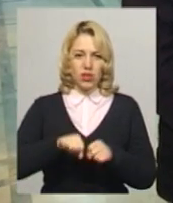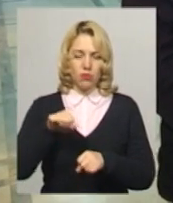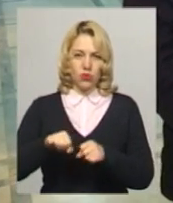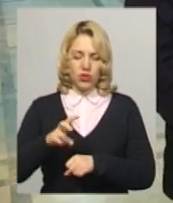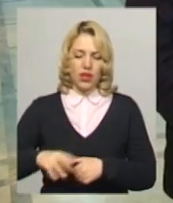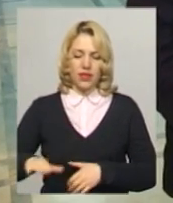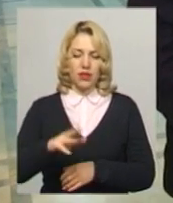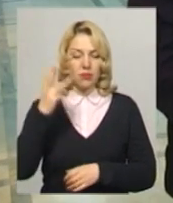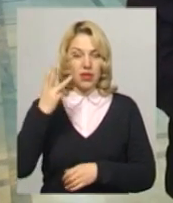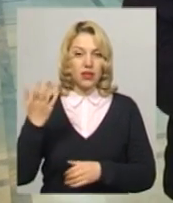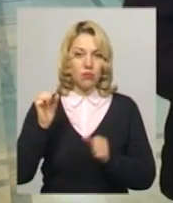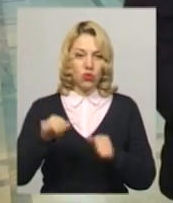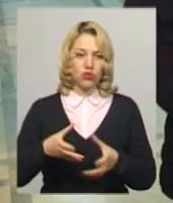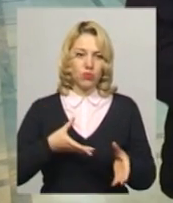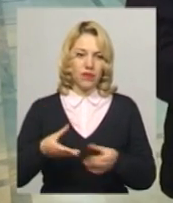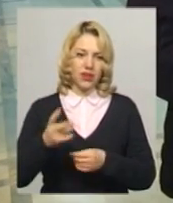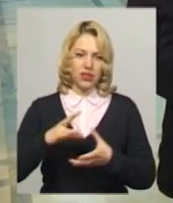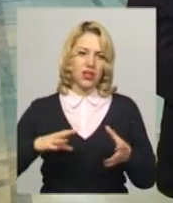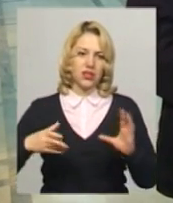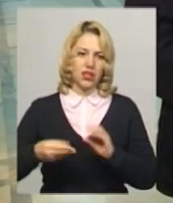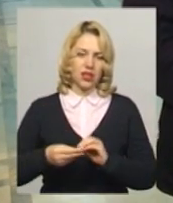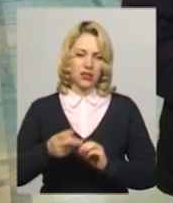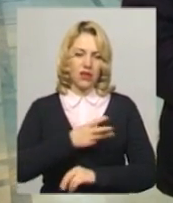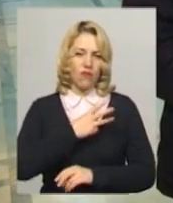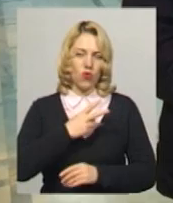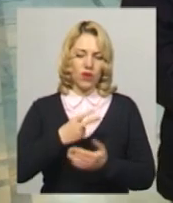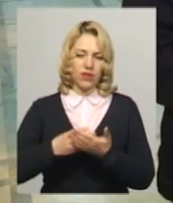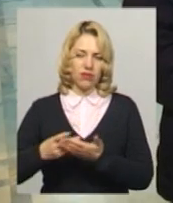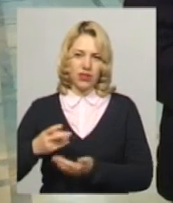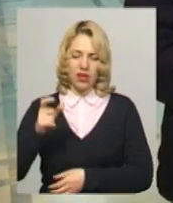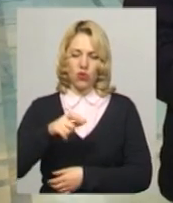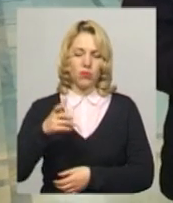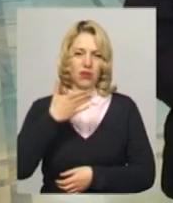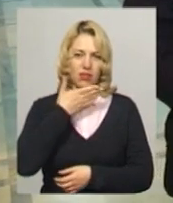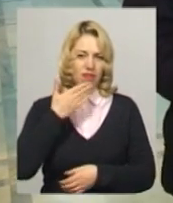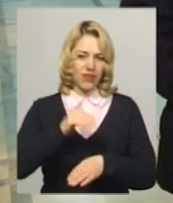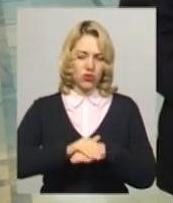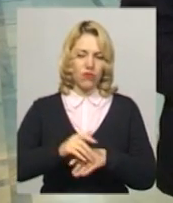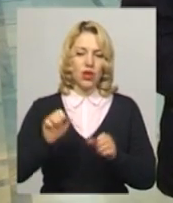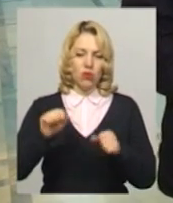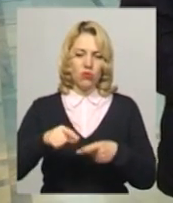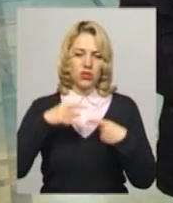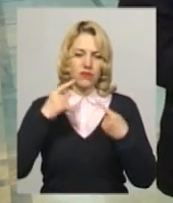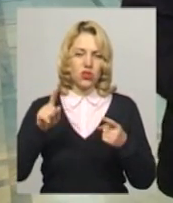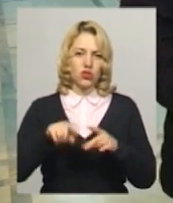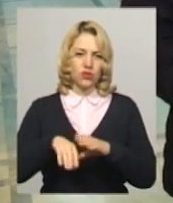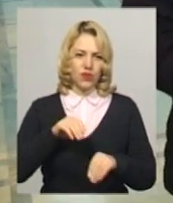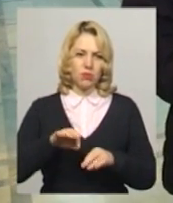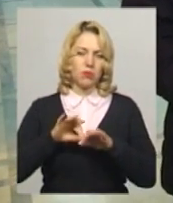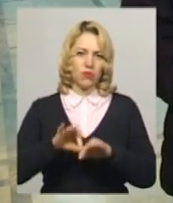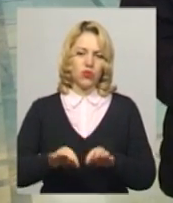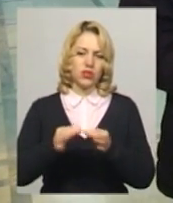Хмельниччині, які можуть впливати на результати волевих громадян, не зафіксовано. Тобто ми можемо стверджувати, що вибори проходять